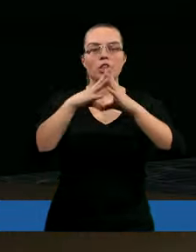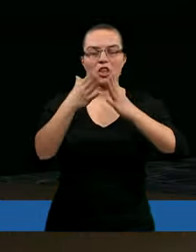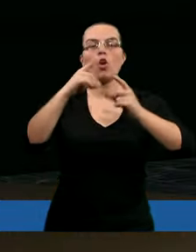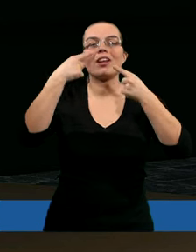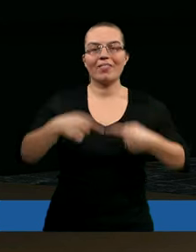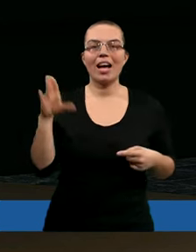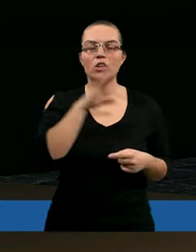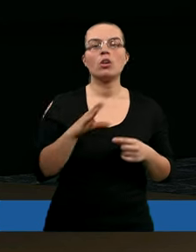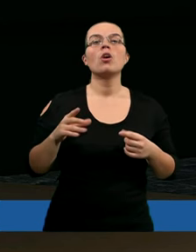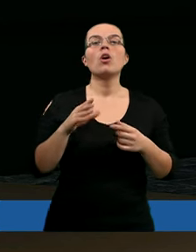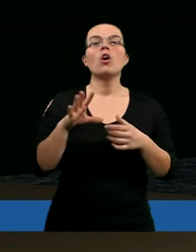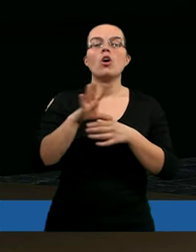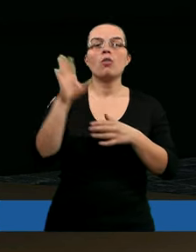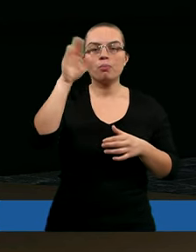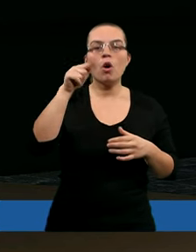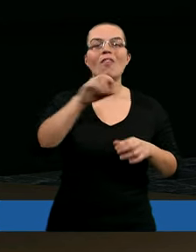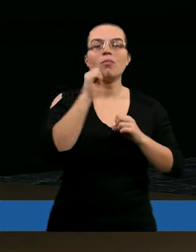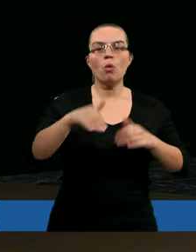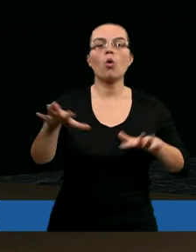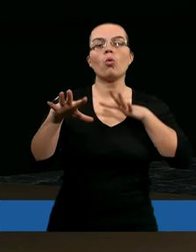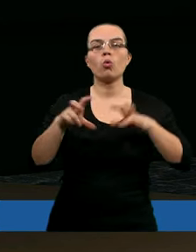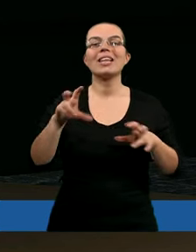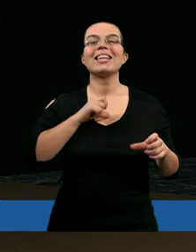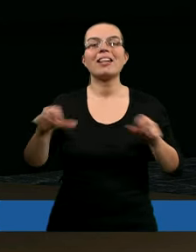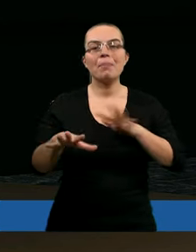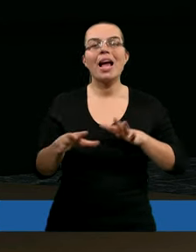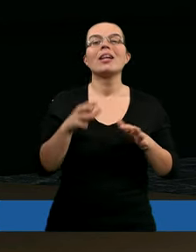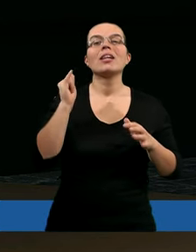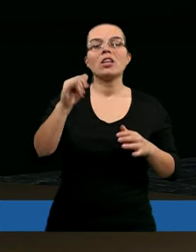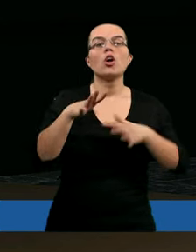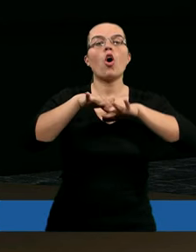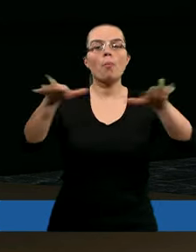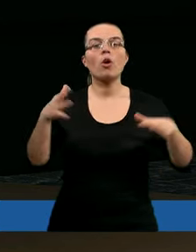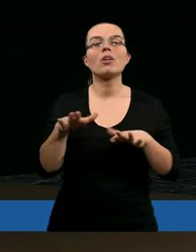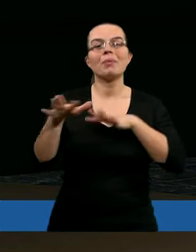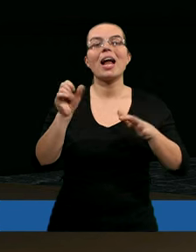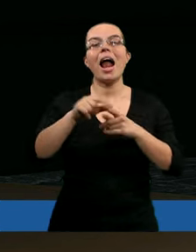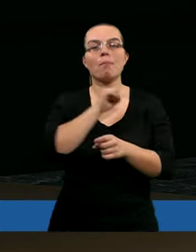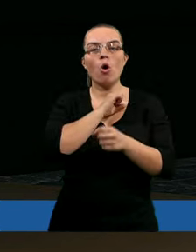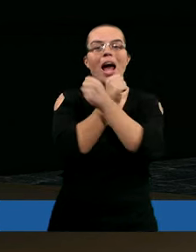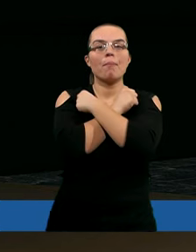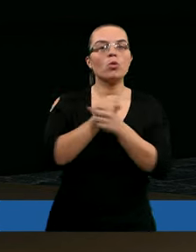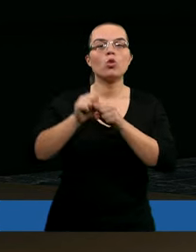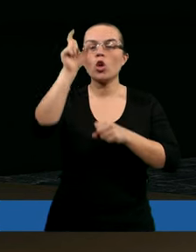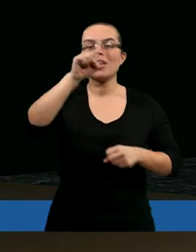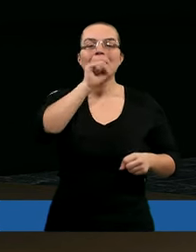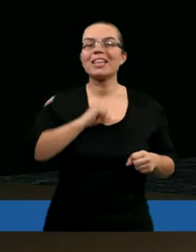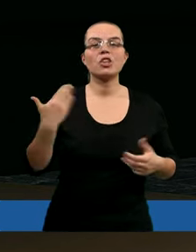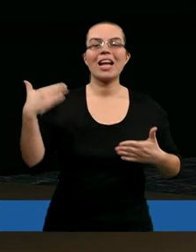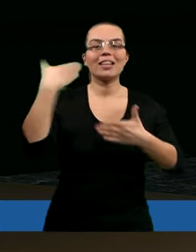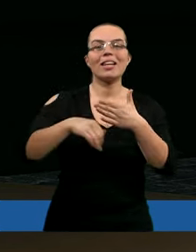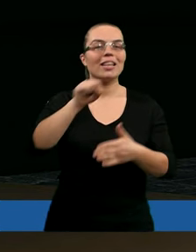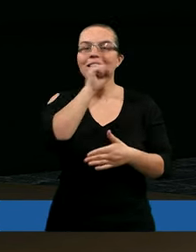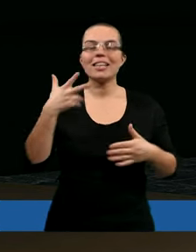dziesiąty wiersz. Bo góry mogą ruszyć się z miejsca, mogą się też rozproszyć wzniesienia, ale moja miłość do ciebie nigdy się nie skończy.